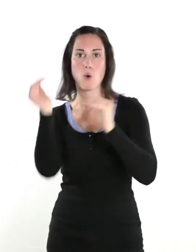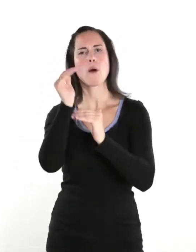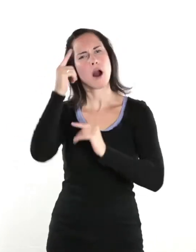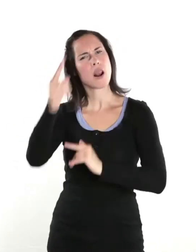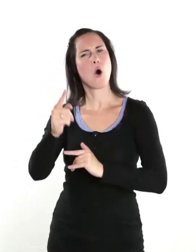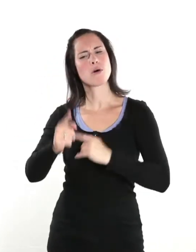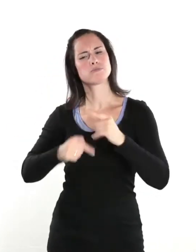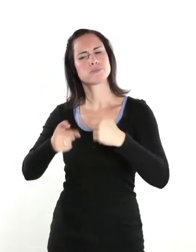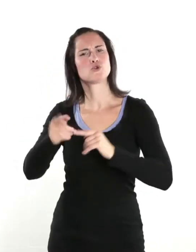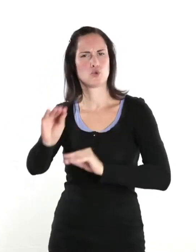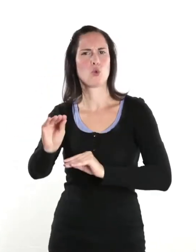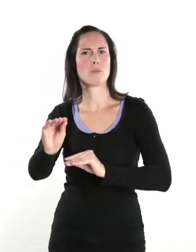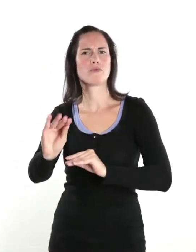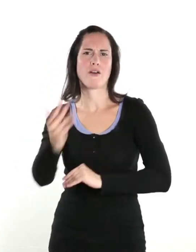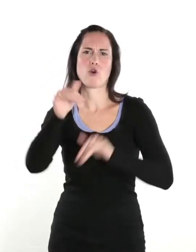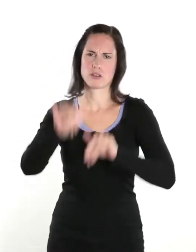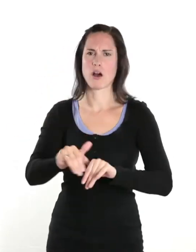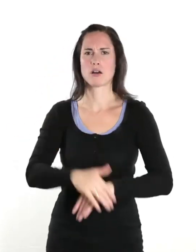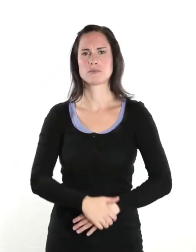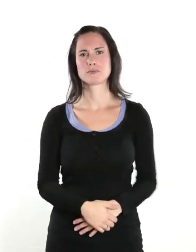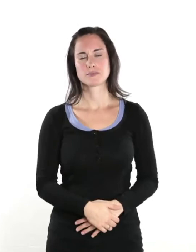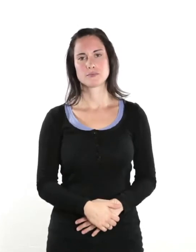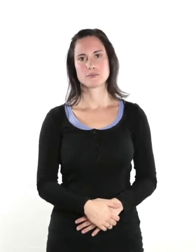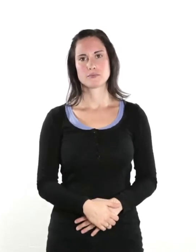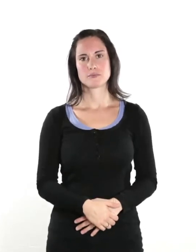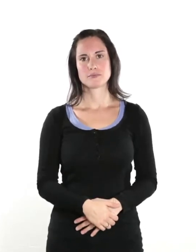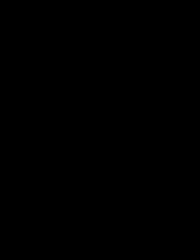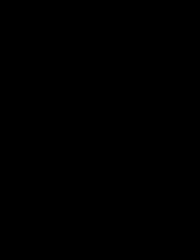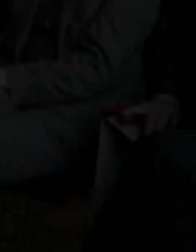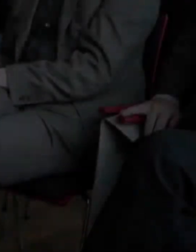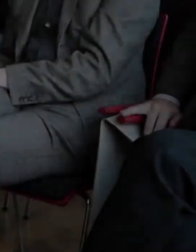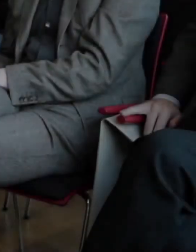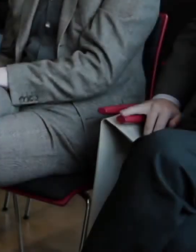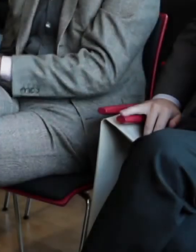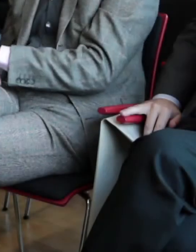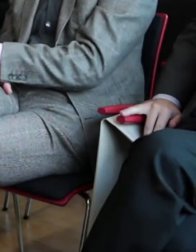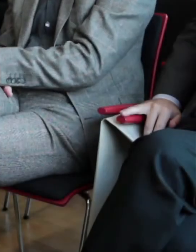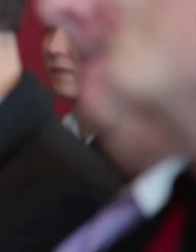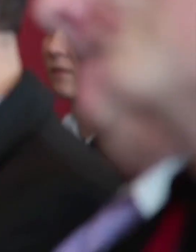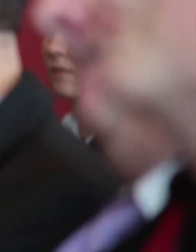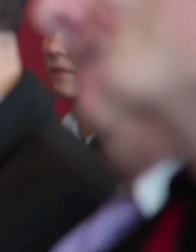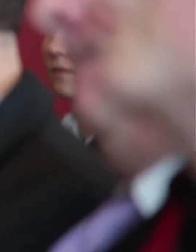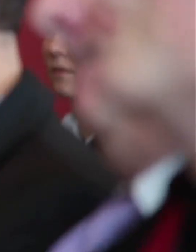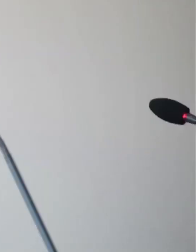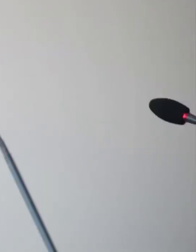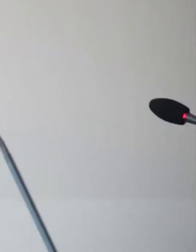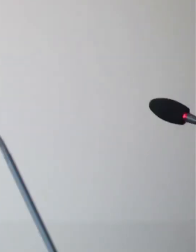dieses Zeichen zu geben. Und ich glaube, es wird in den nächsten Jahren Wirkung entfalten. Vielen Dank.